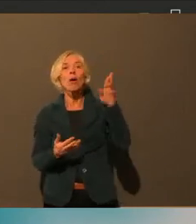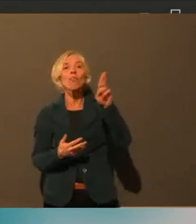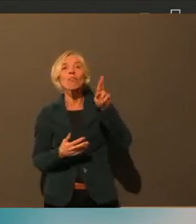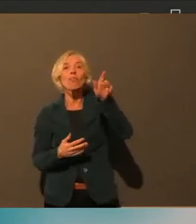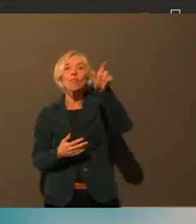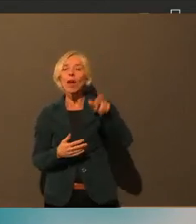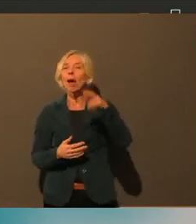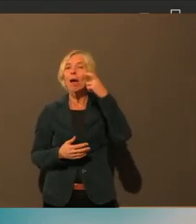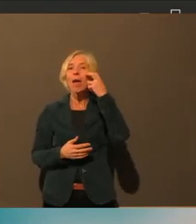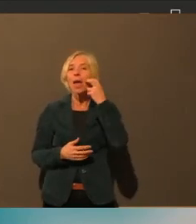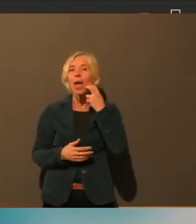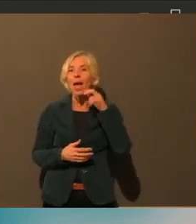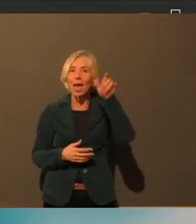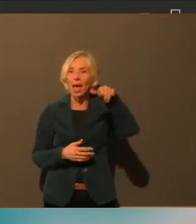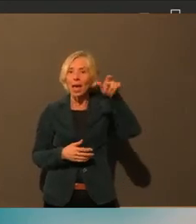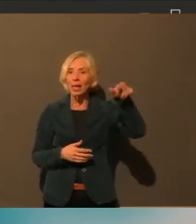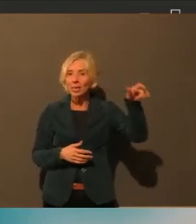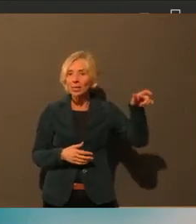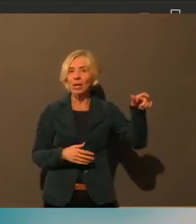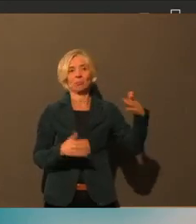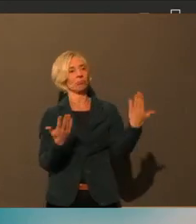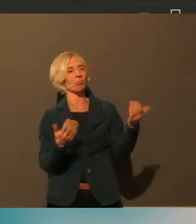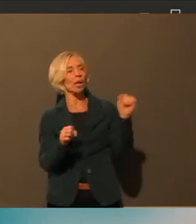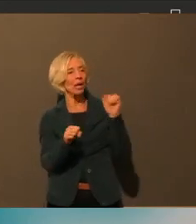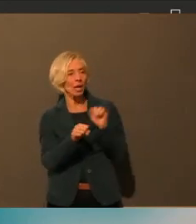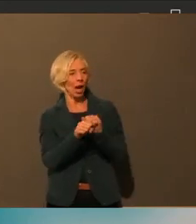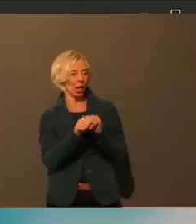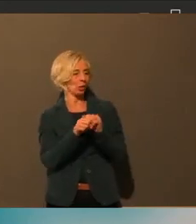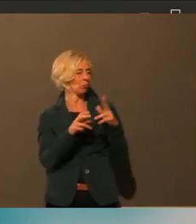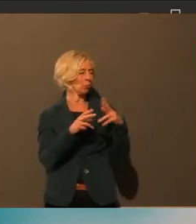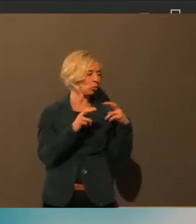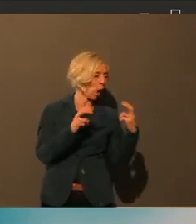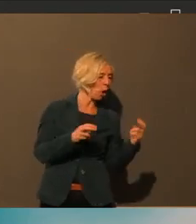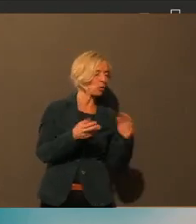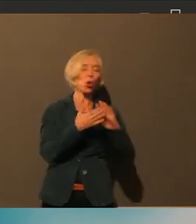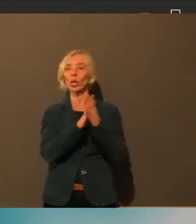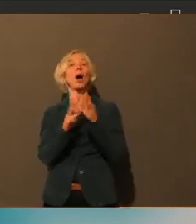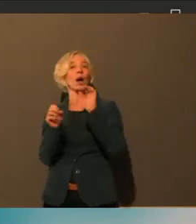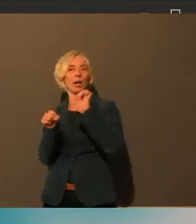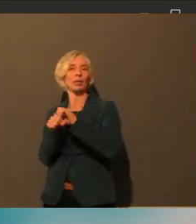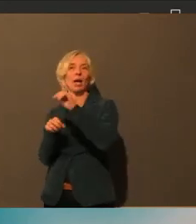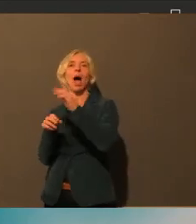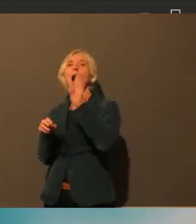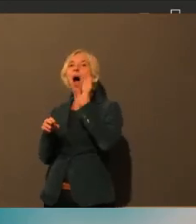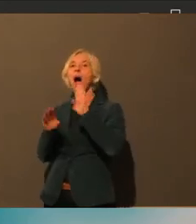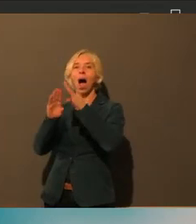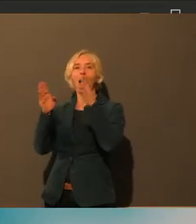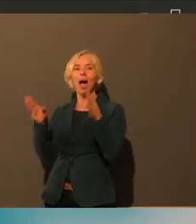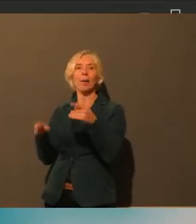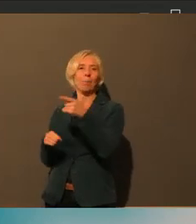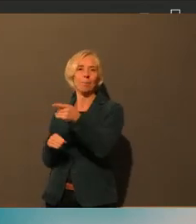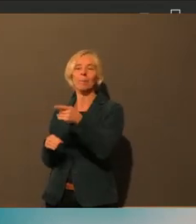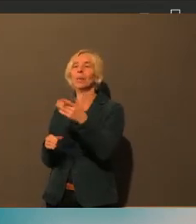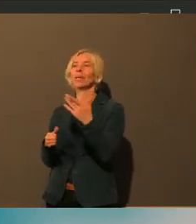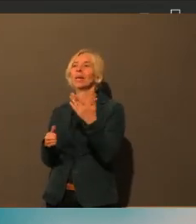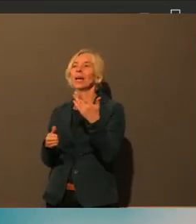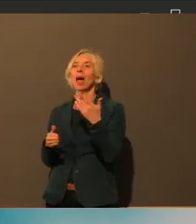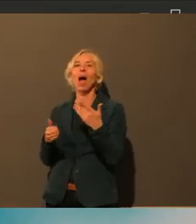sowohl zu Hause als auch in den Einrichtungen, dass die Einrichtungsleiter oder die Ärzte eben